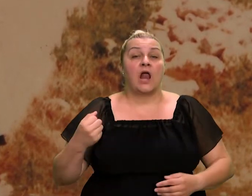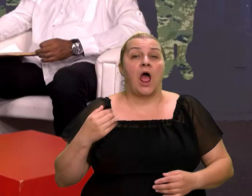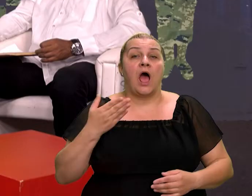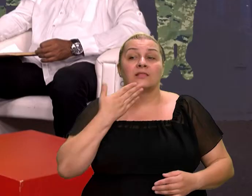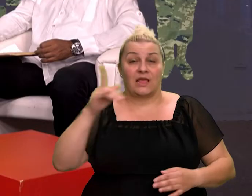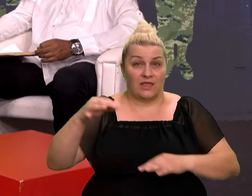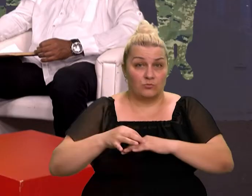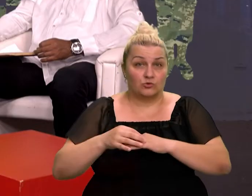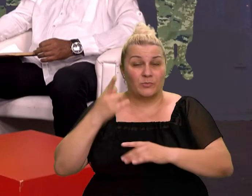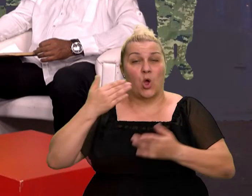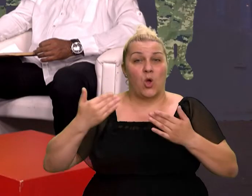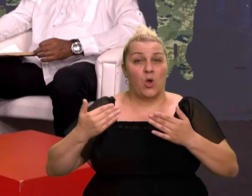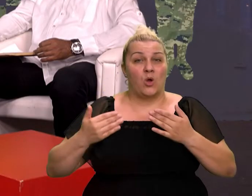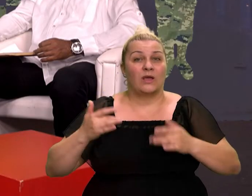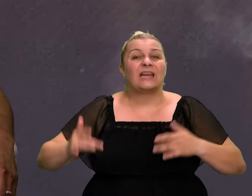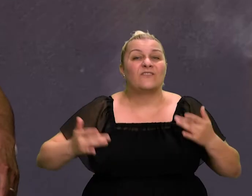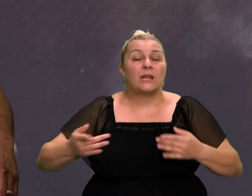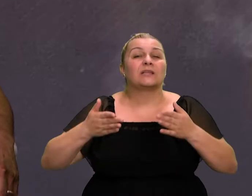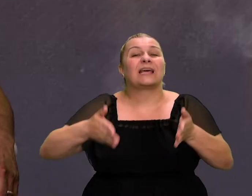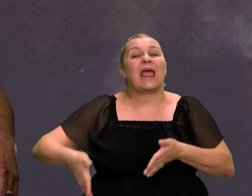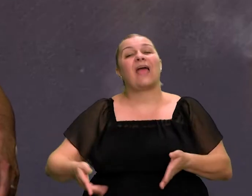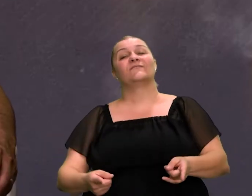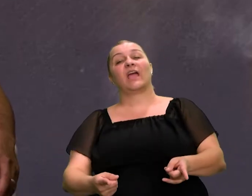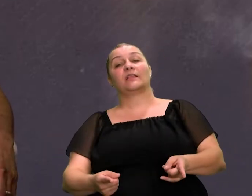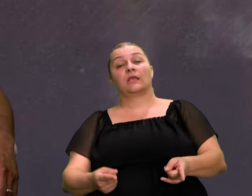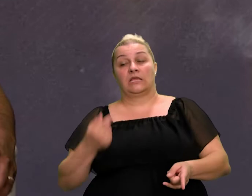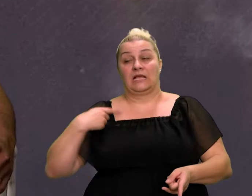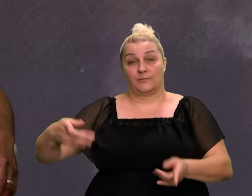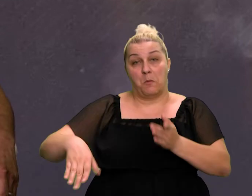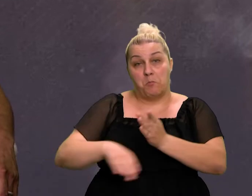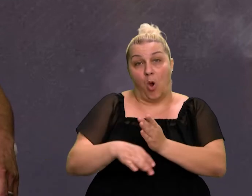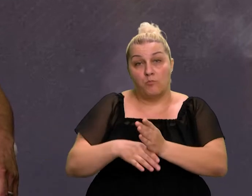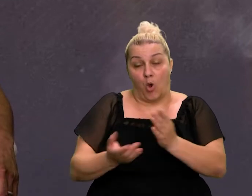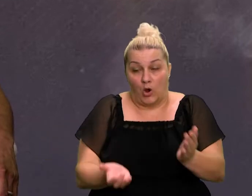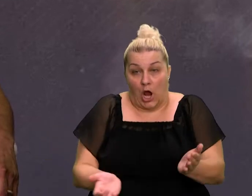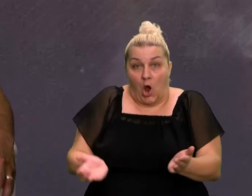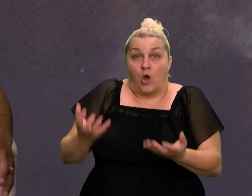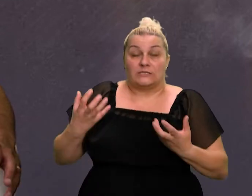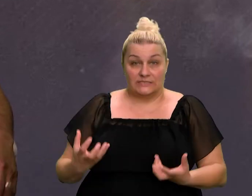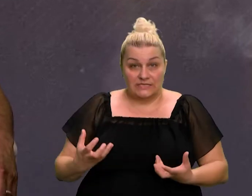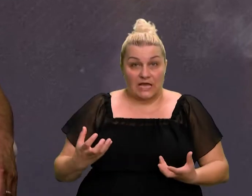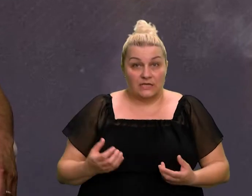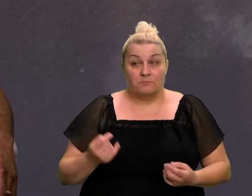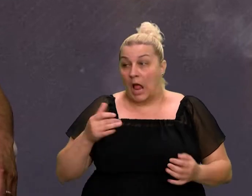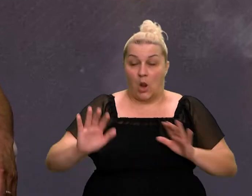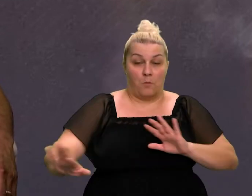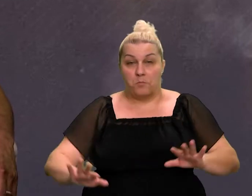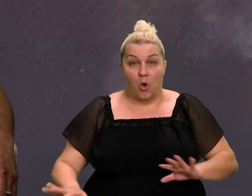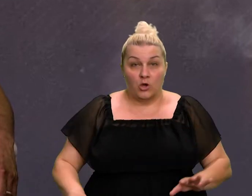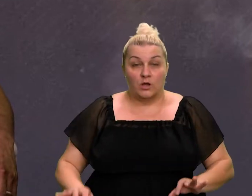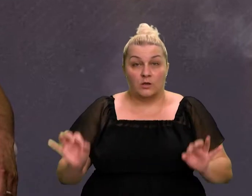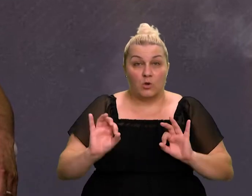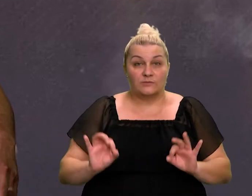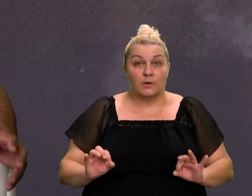bijao u invaliji u krevetu. Ja sam vam kada pomogao da se podigne, malo tu u poredija